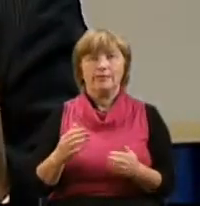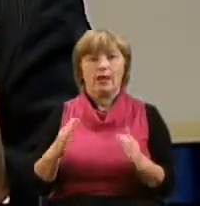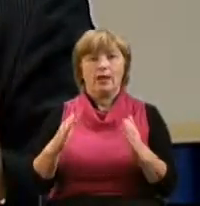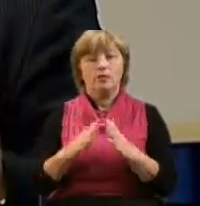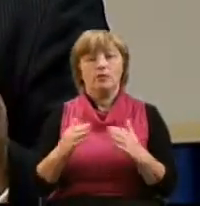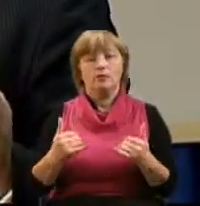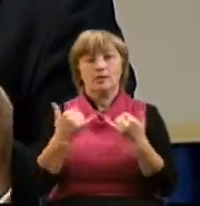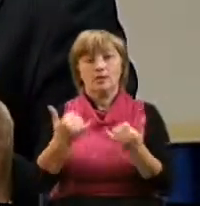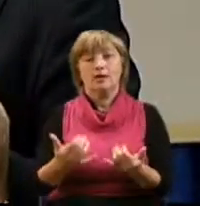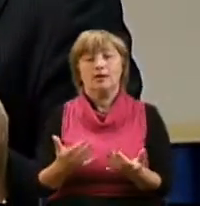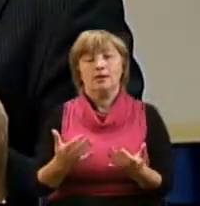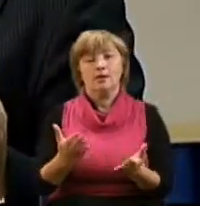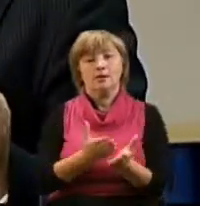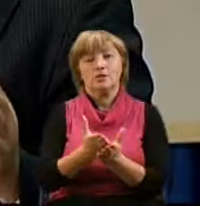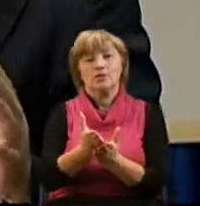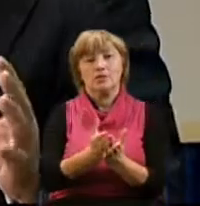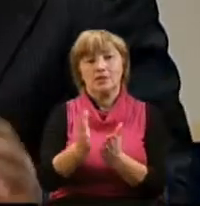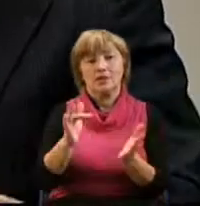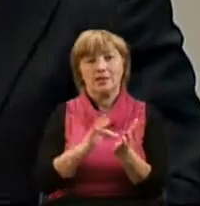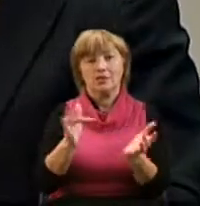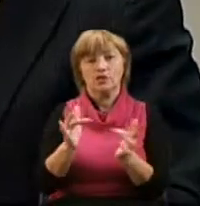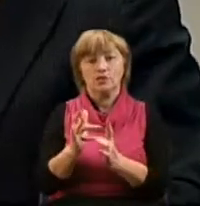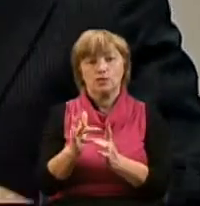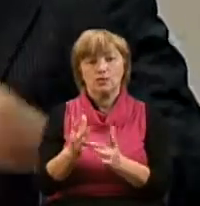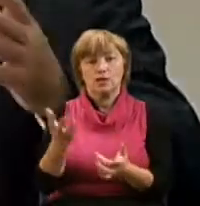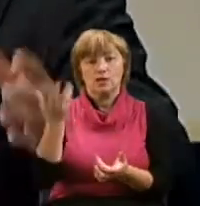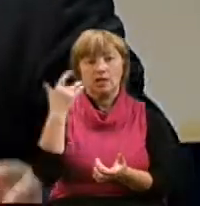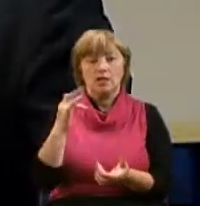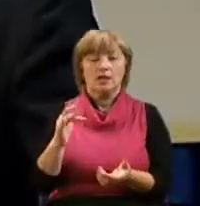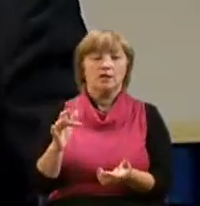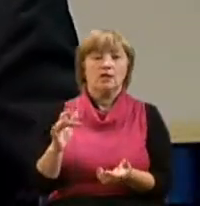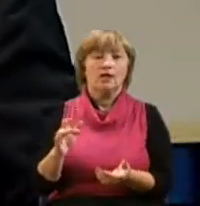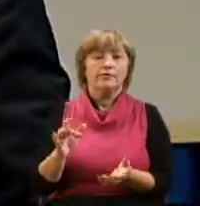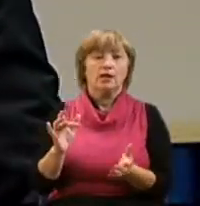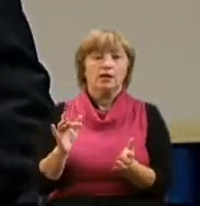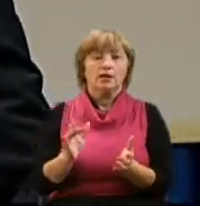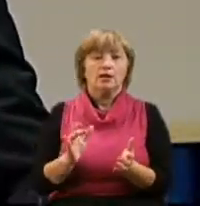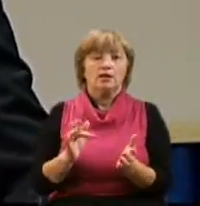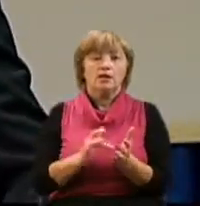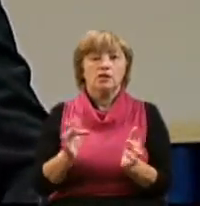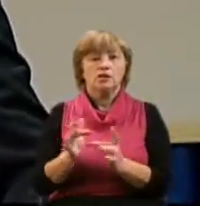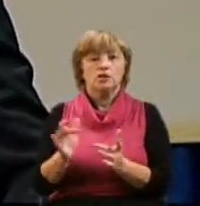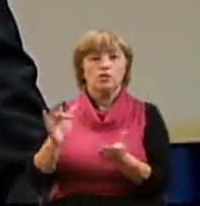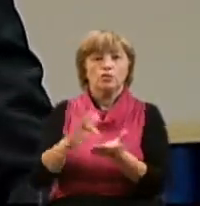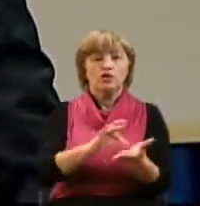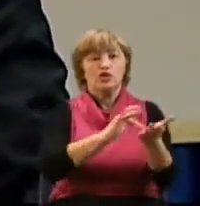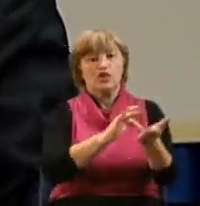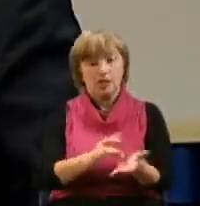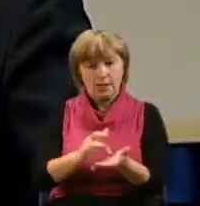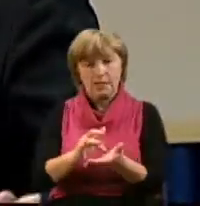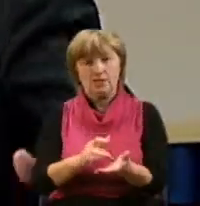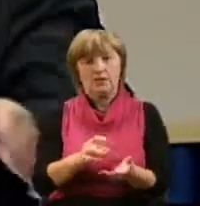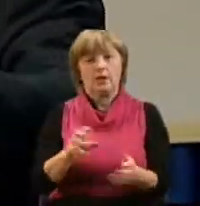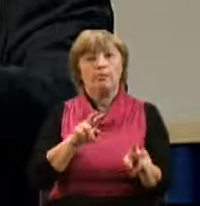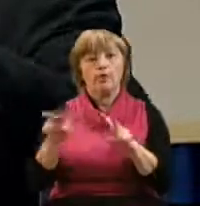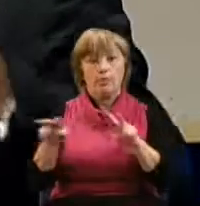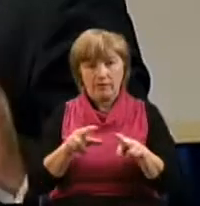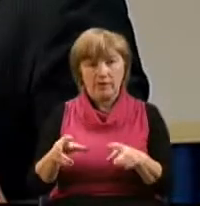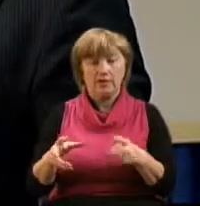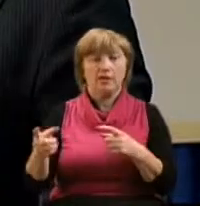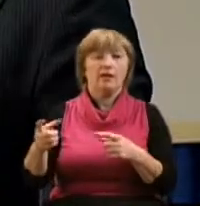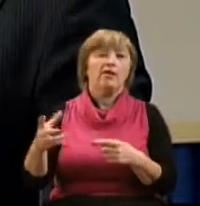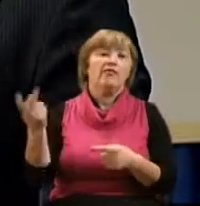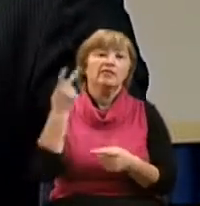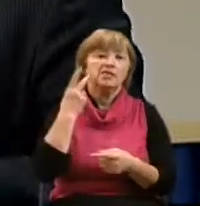нашего Господа Иисуса Христа. Когда Господь совершал свои путешествия, проповедуя, он всякий раз возвращался к